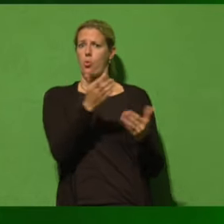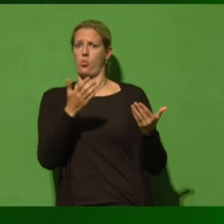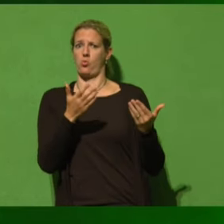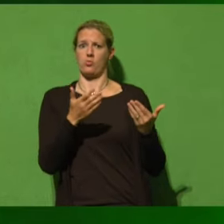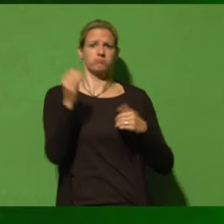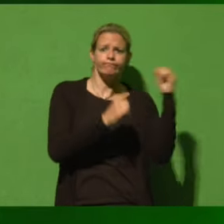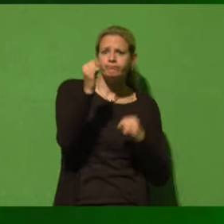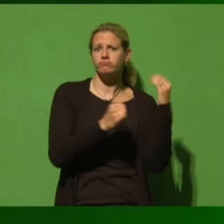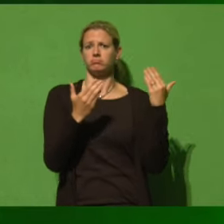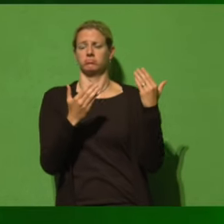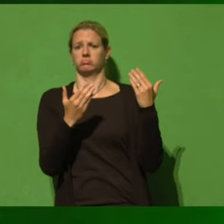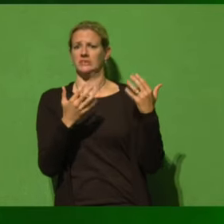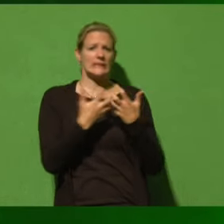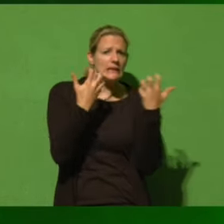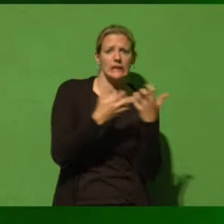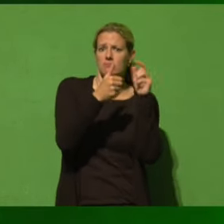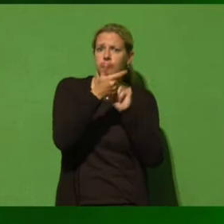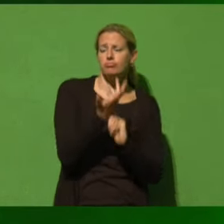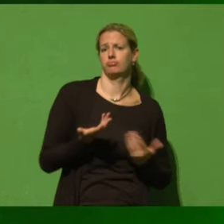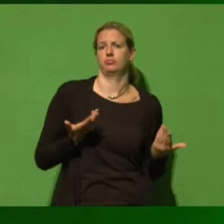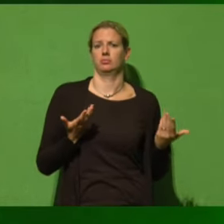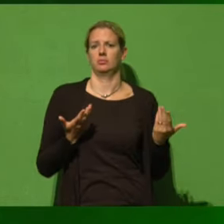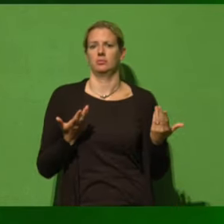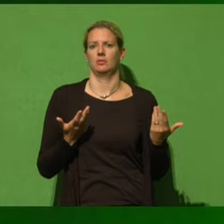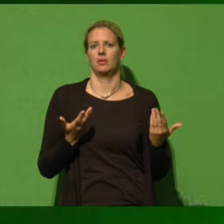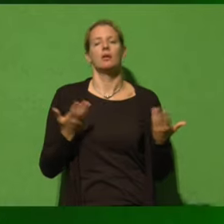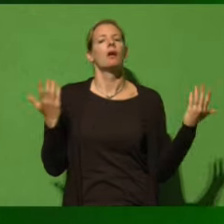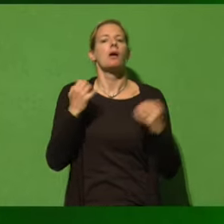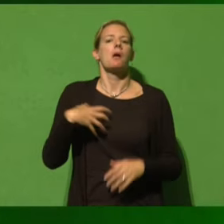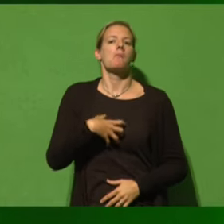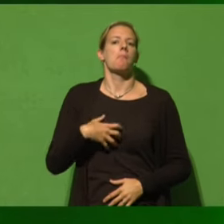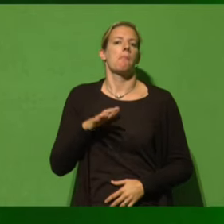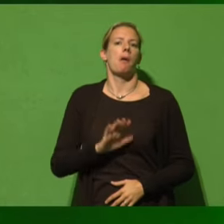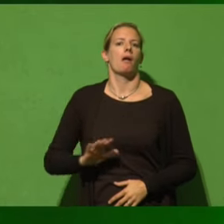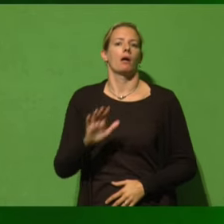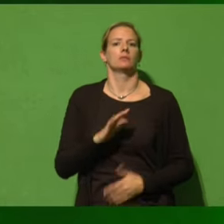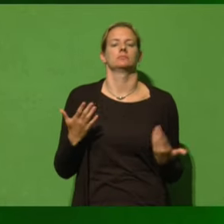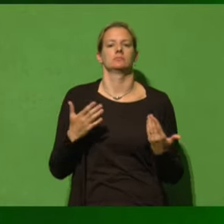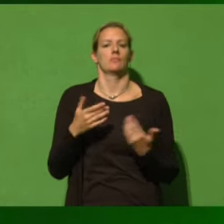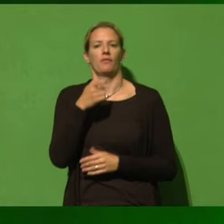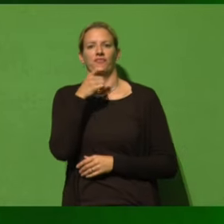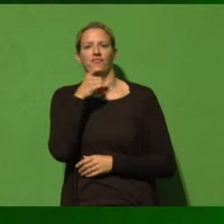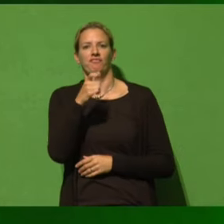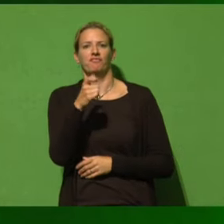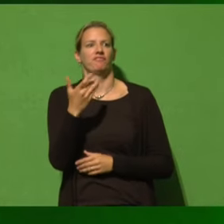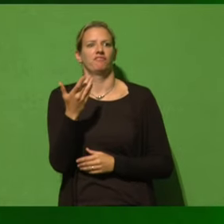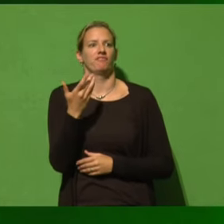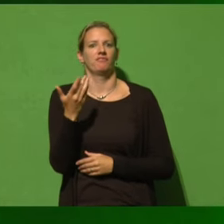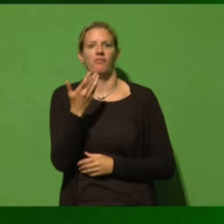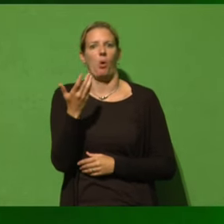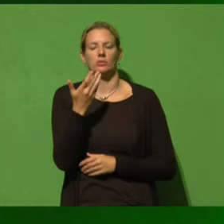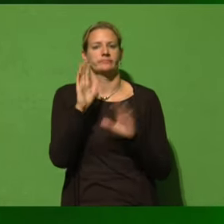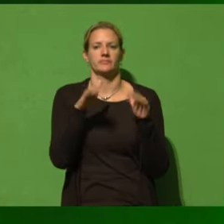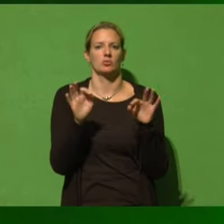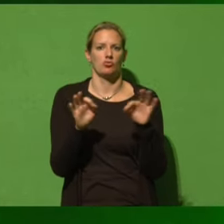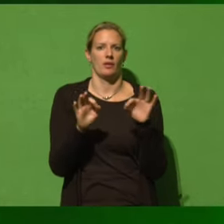belasteter Begriff. Ich komme aus Bayern. In Bayern ist der Begriff nicht so belastet. Da verwenden wir Grüne ihn gerne, weil nicht bei uns ist die Hauptzerstörung der Heimat, die CSU,